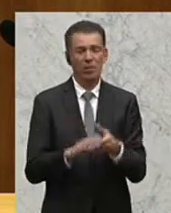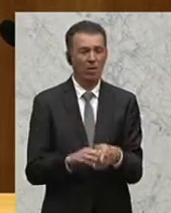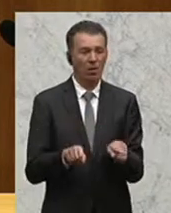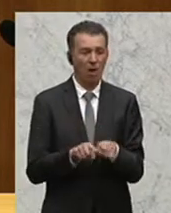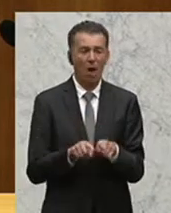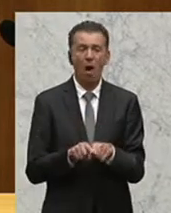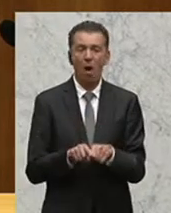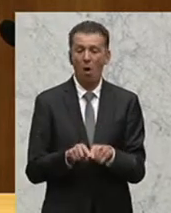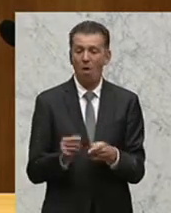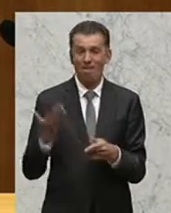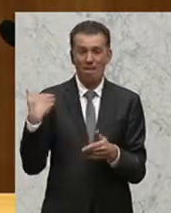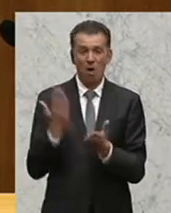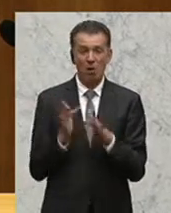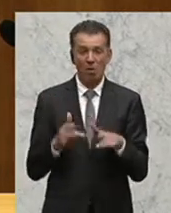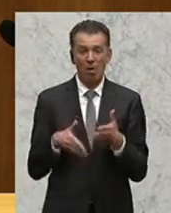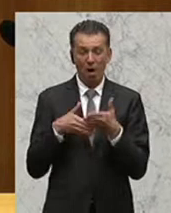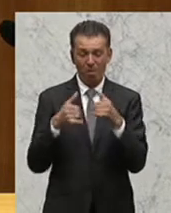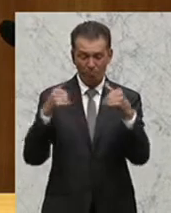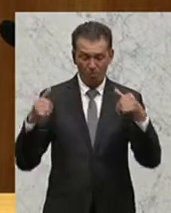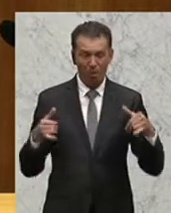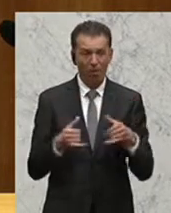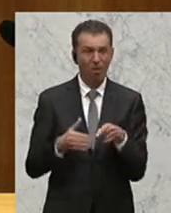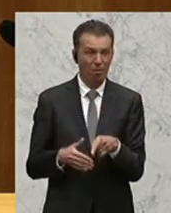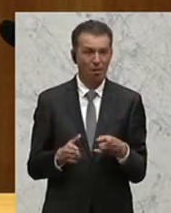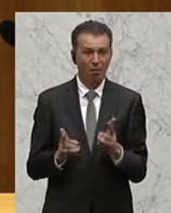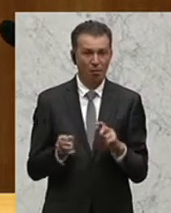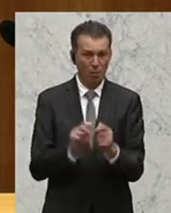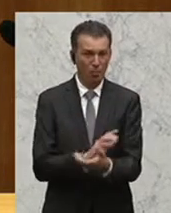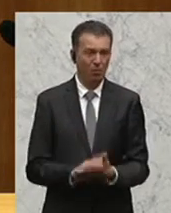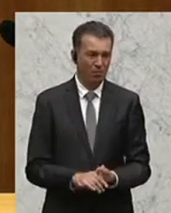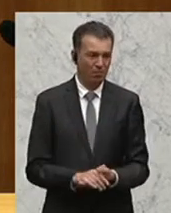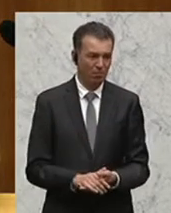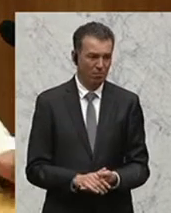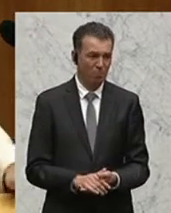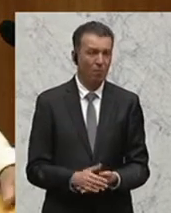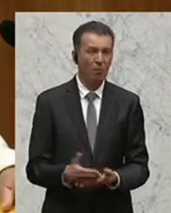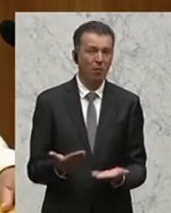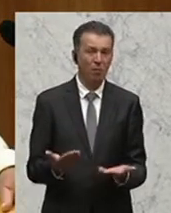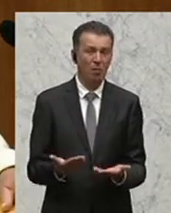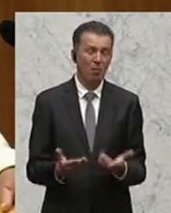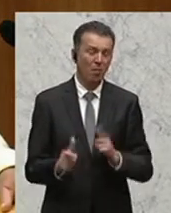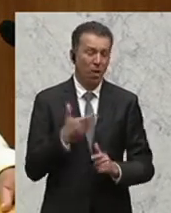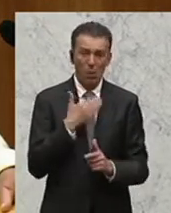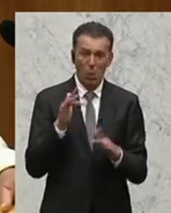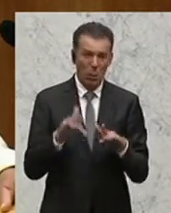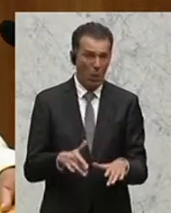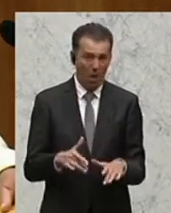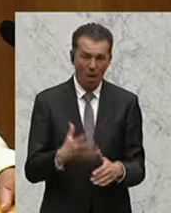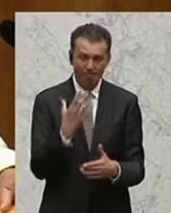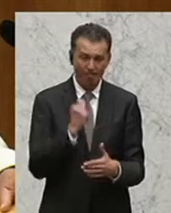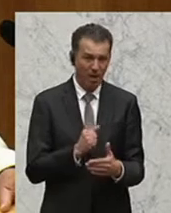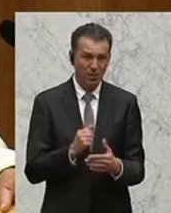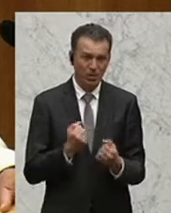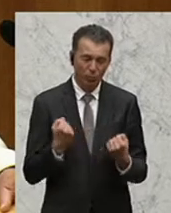Hilfspaket, wenn es hier ernsthafte Bestrebungen seitens der griechischen Regierung gegeben hätte, längst